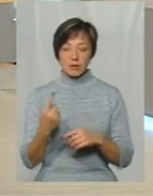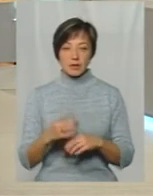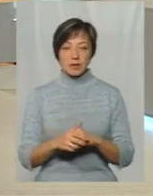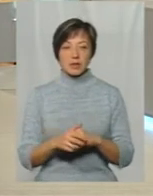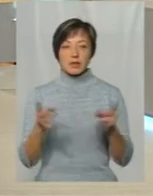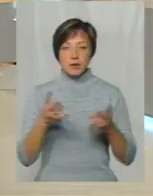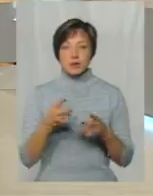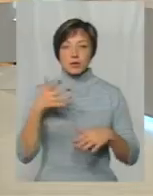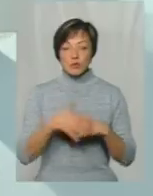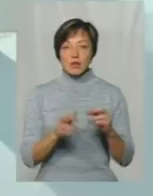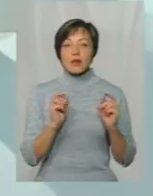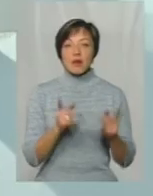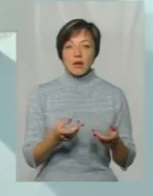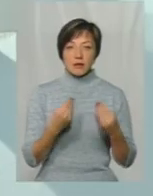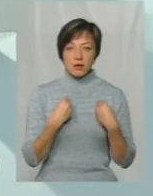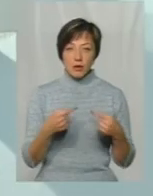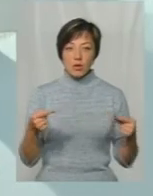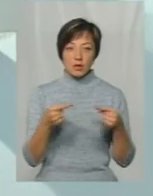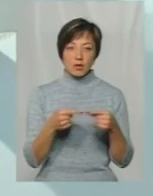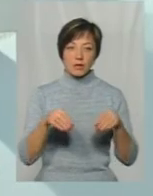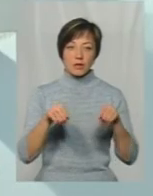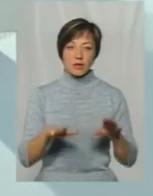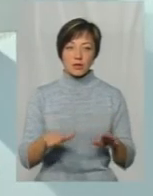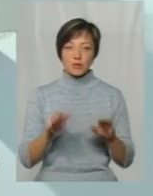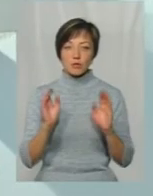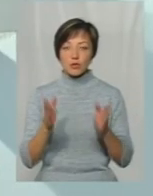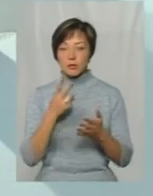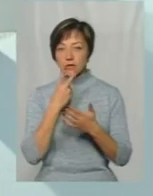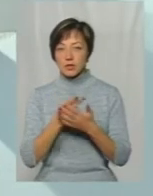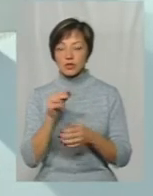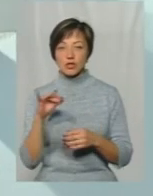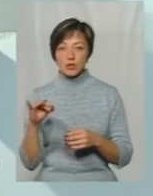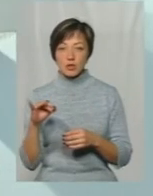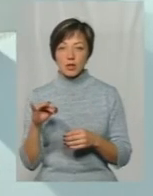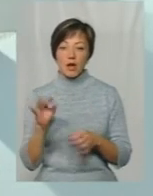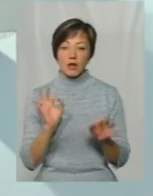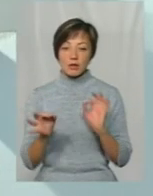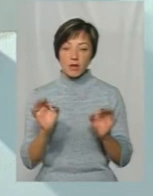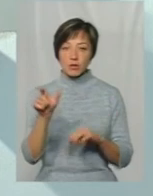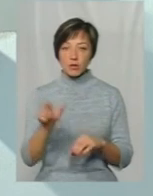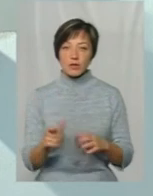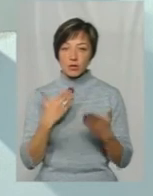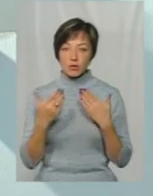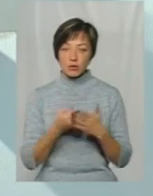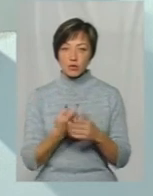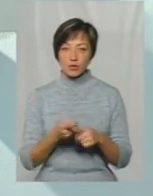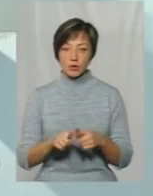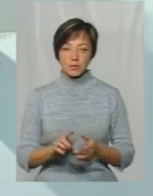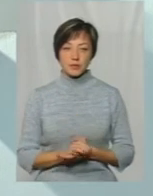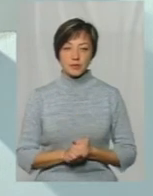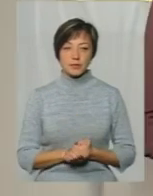спосіб? в який спосіб? Надайте мені конкретне вирішення Ми будемо дивитися, чи адекватно людина відноситься до цього